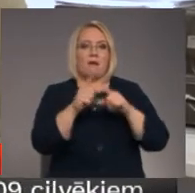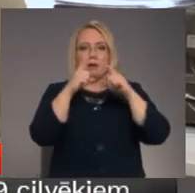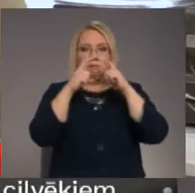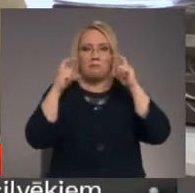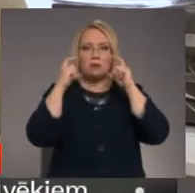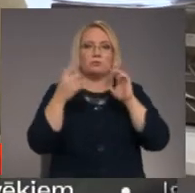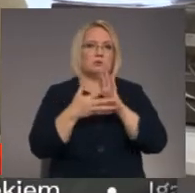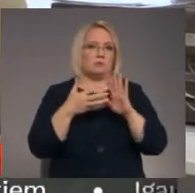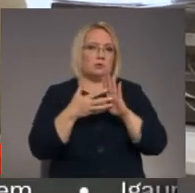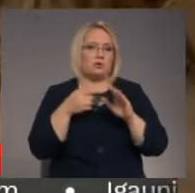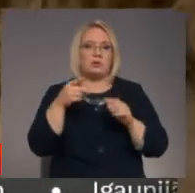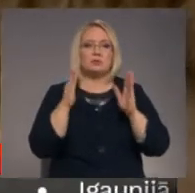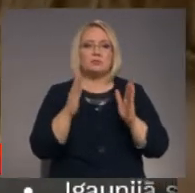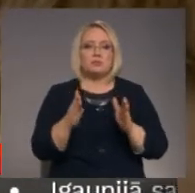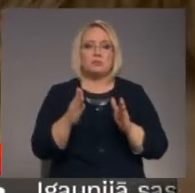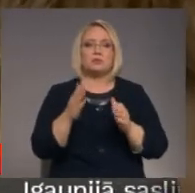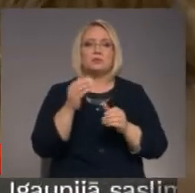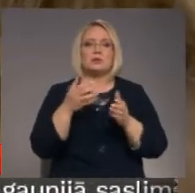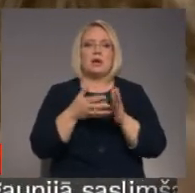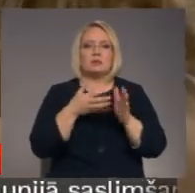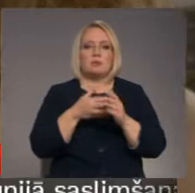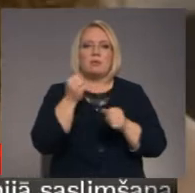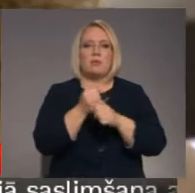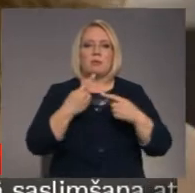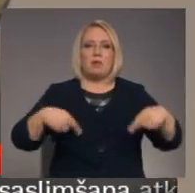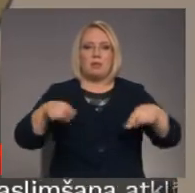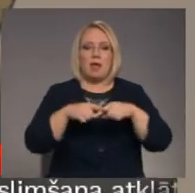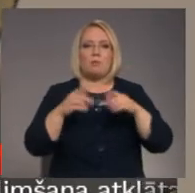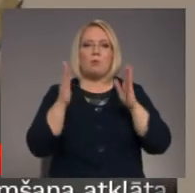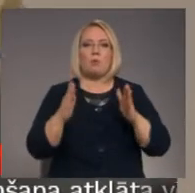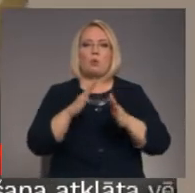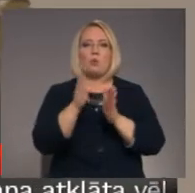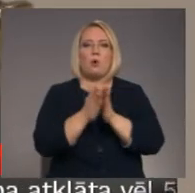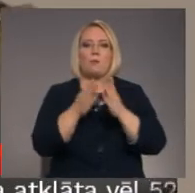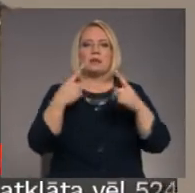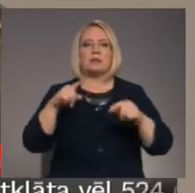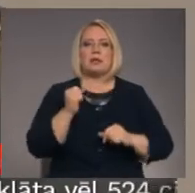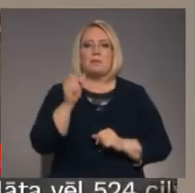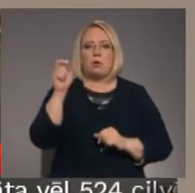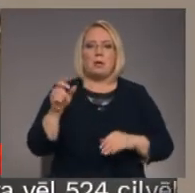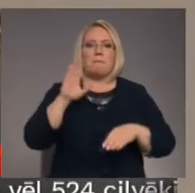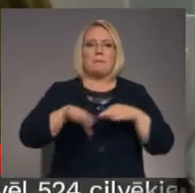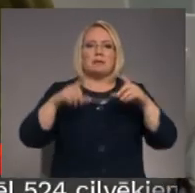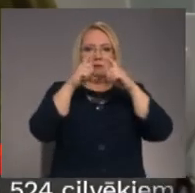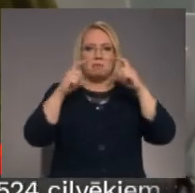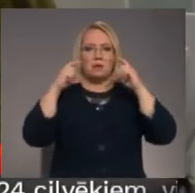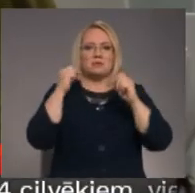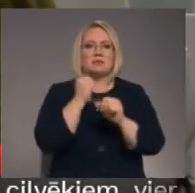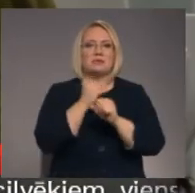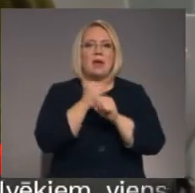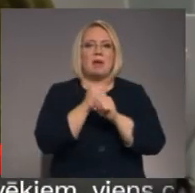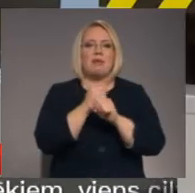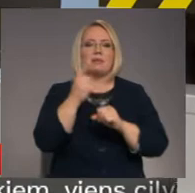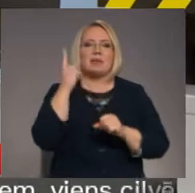lietošanai. Tās būs jālieto darba telpās, uzturoties kopā ar citiem kolēģiem. Bez maskas drīksties strādāt tikai darbinie, kas